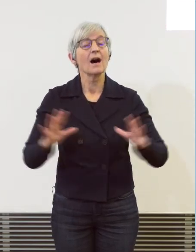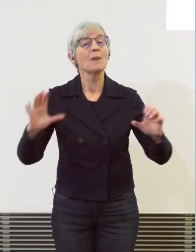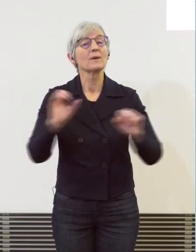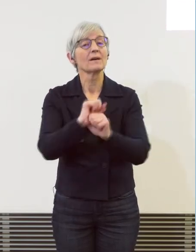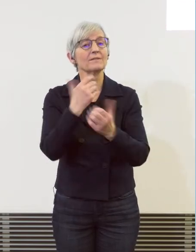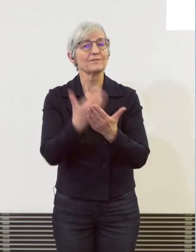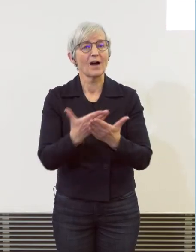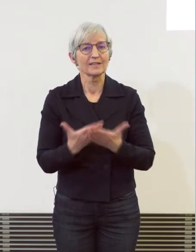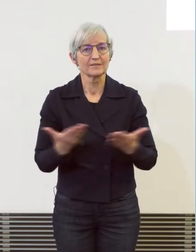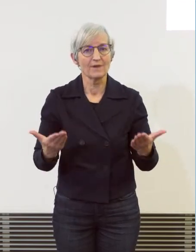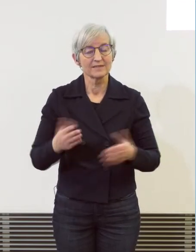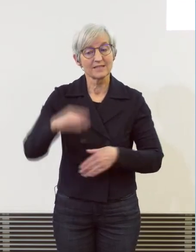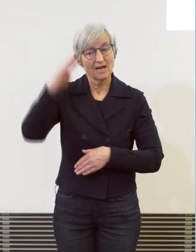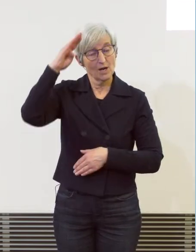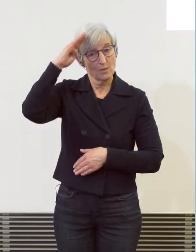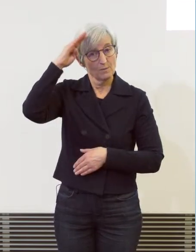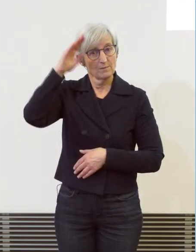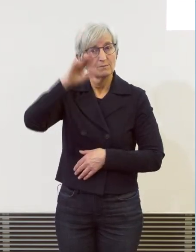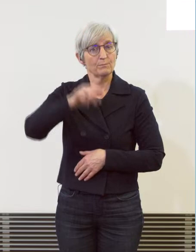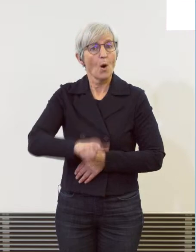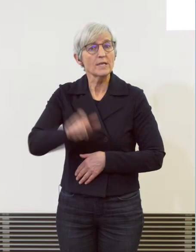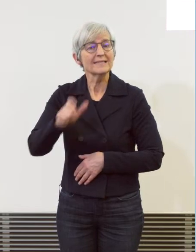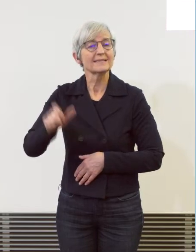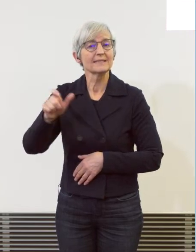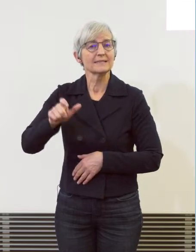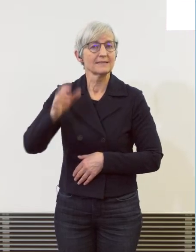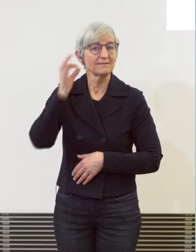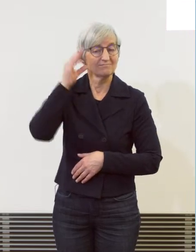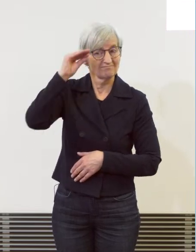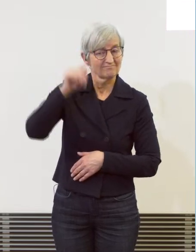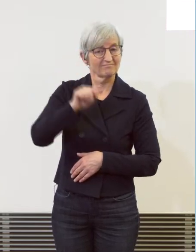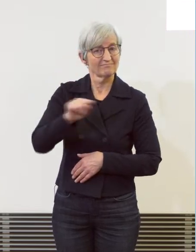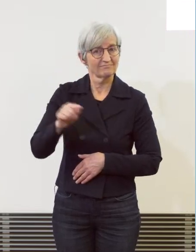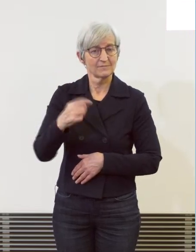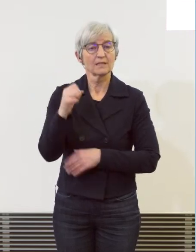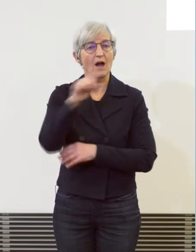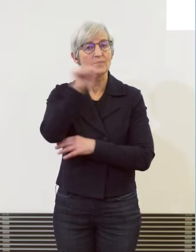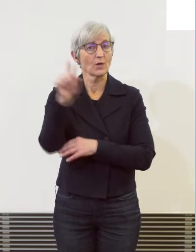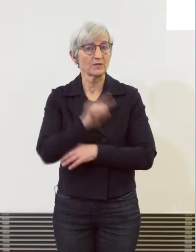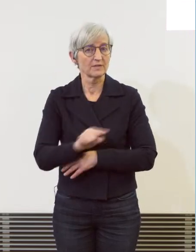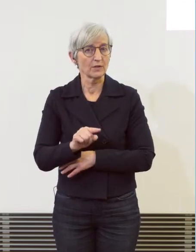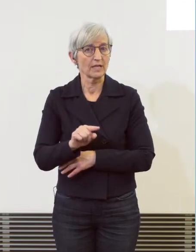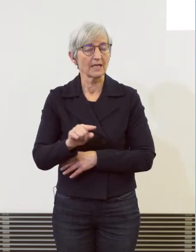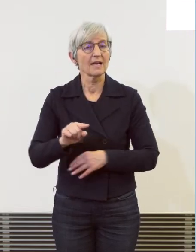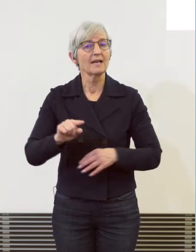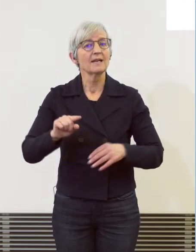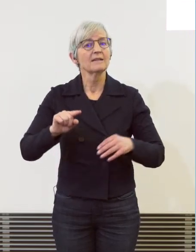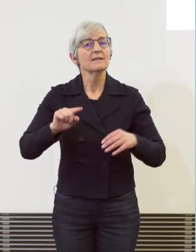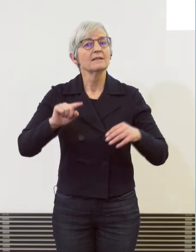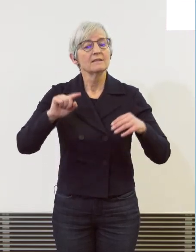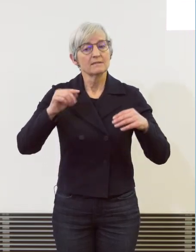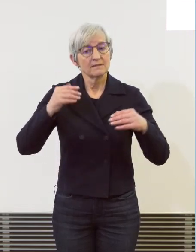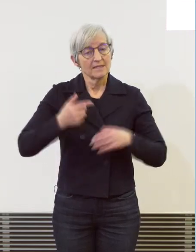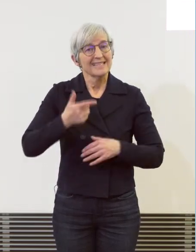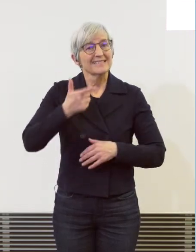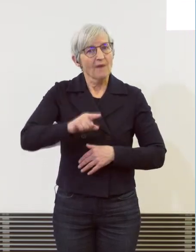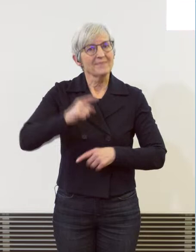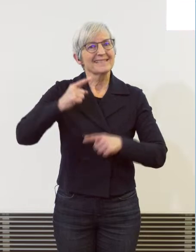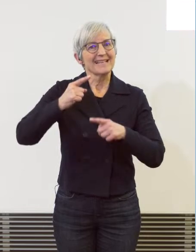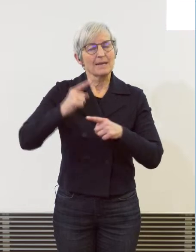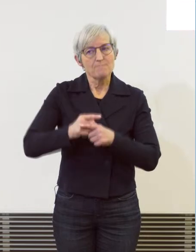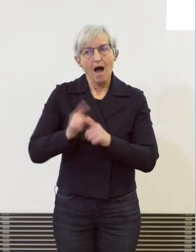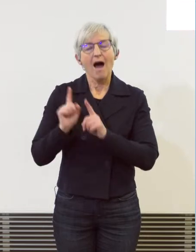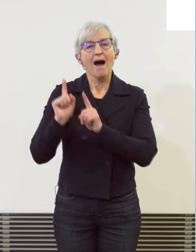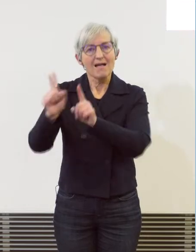Polizistinnen und Polizisten sind im Kanton Zürich knapp 20 Mal ausgerückt, wegen häuslicher Gewalt, wegen familiären